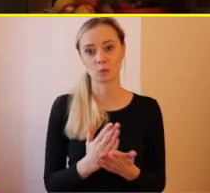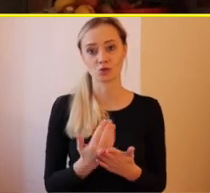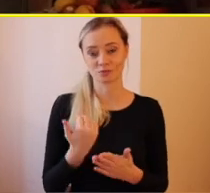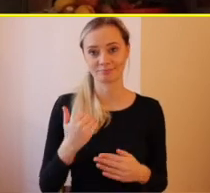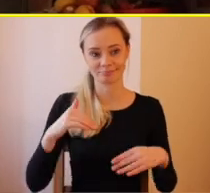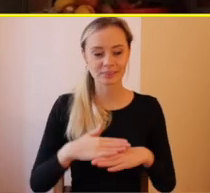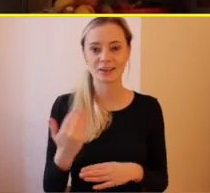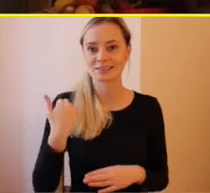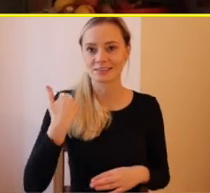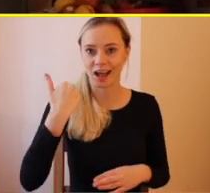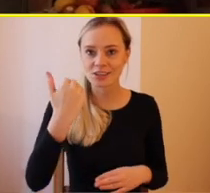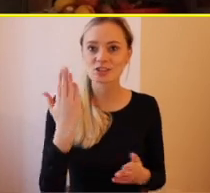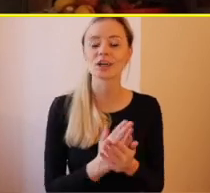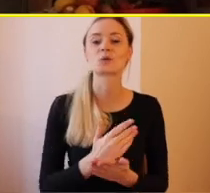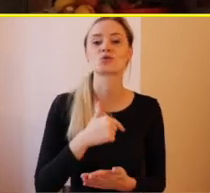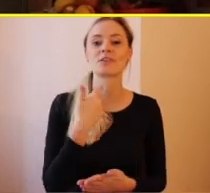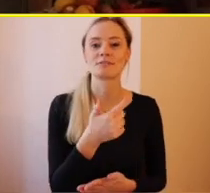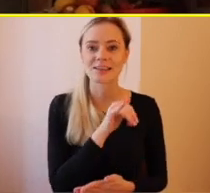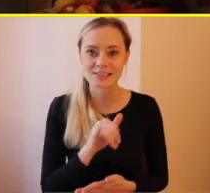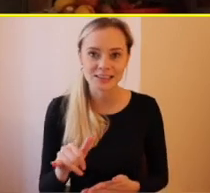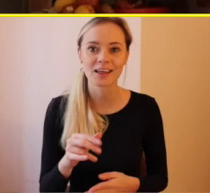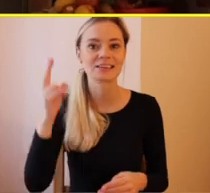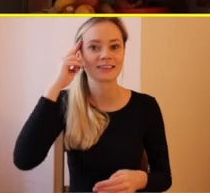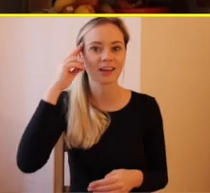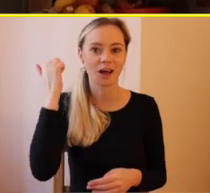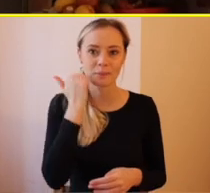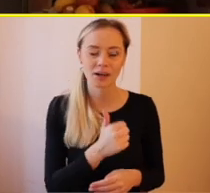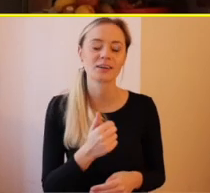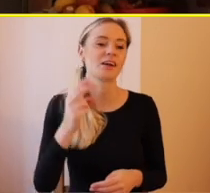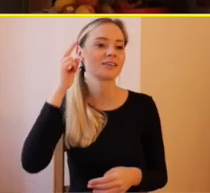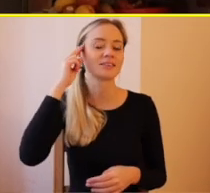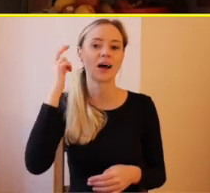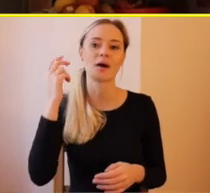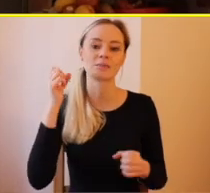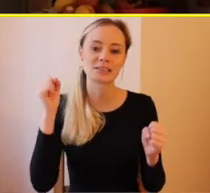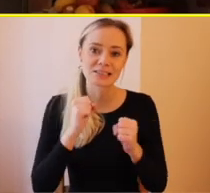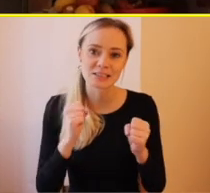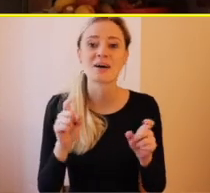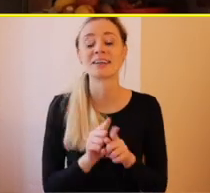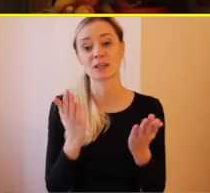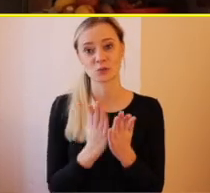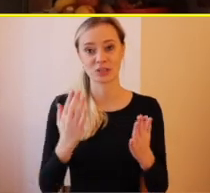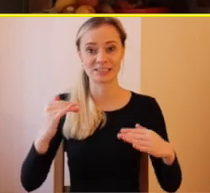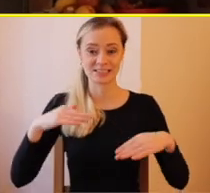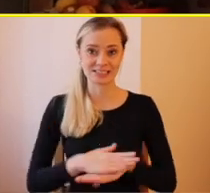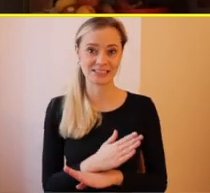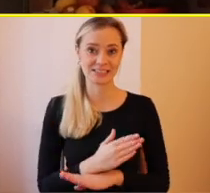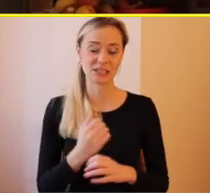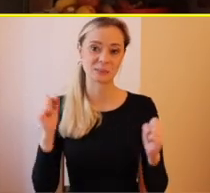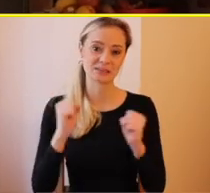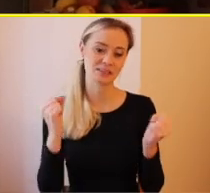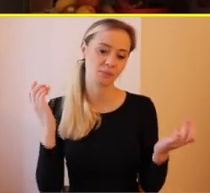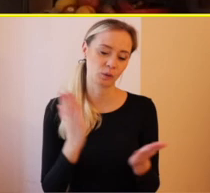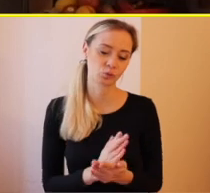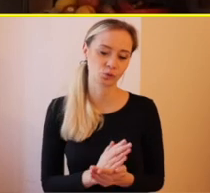a tým, že už som 20 rokov a 20 rokov poznám túto túhú zimu, tak pociťujem, že aj táto zima je asi už na mňa